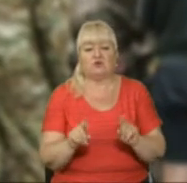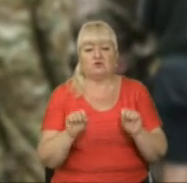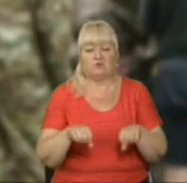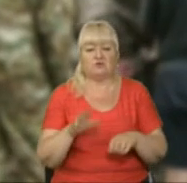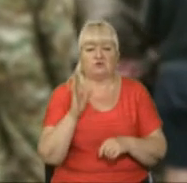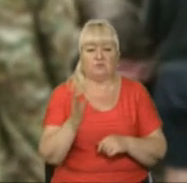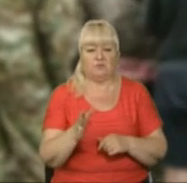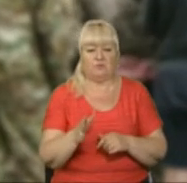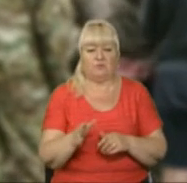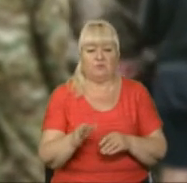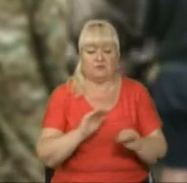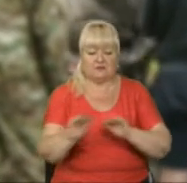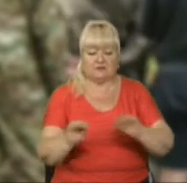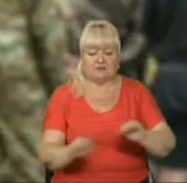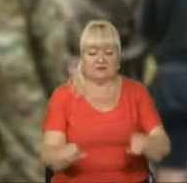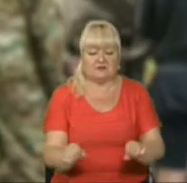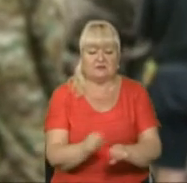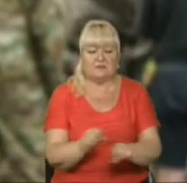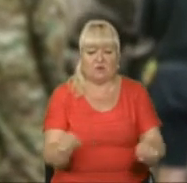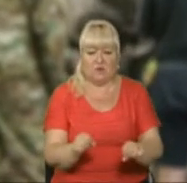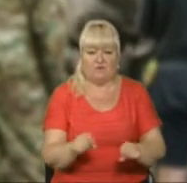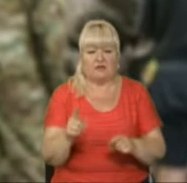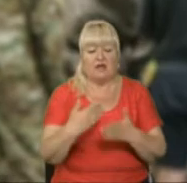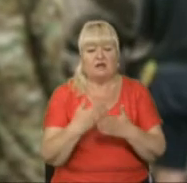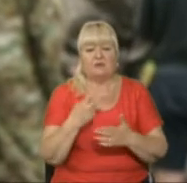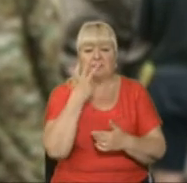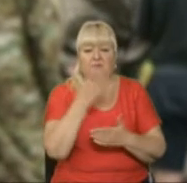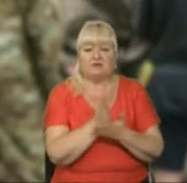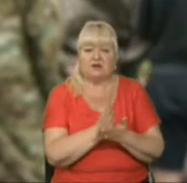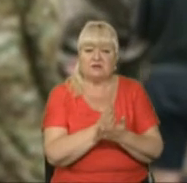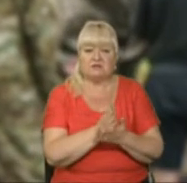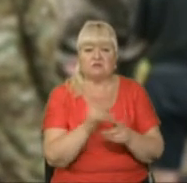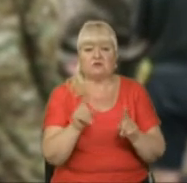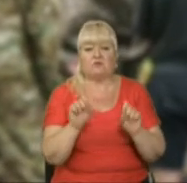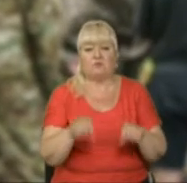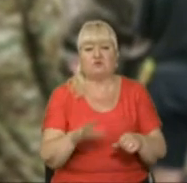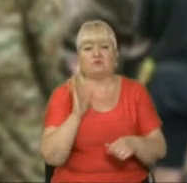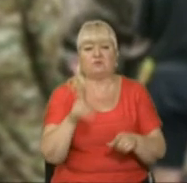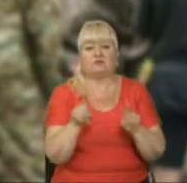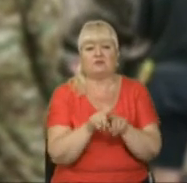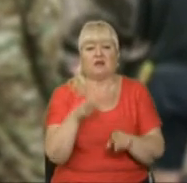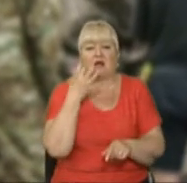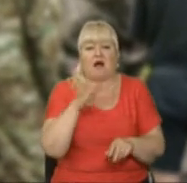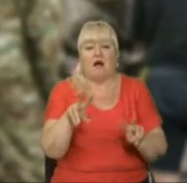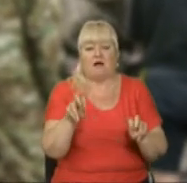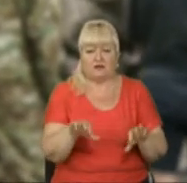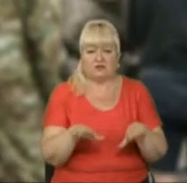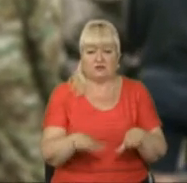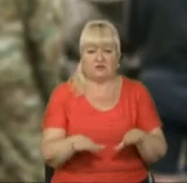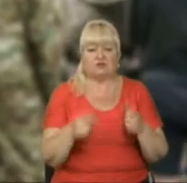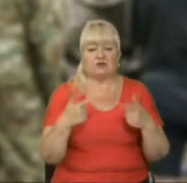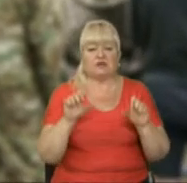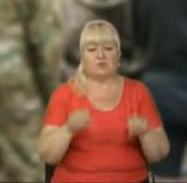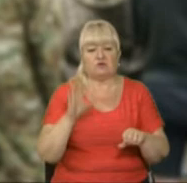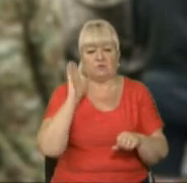заміновані. Тобто, служіння капелана передбачає, що він може знаходитись в таких гарячих точках, де може бути